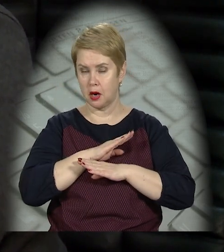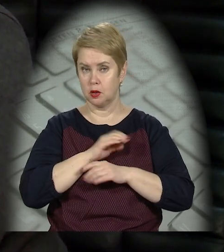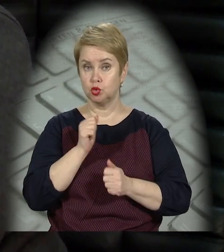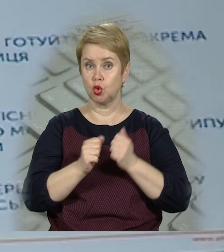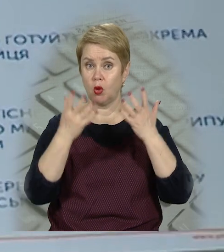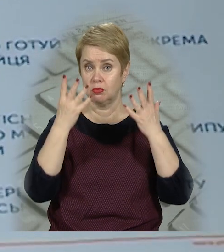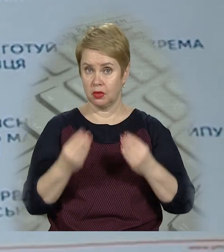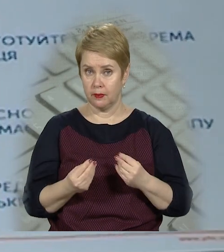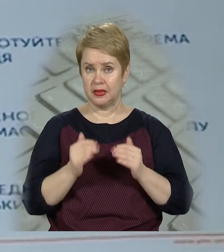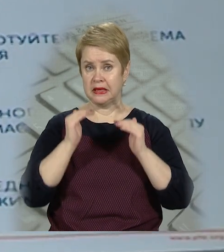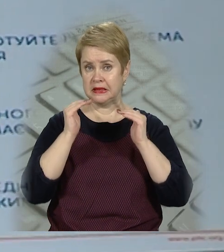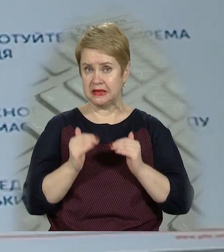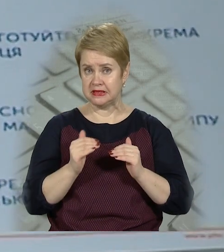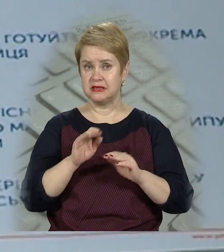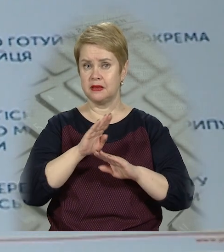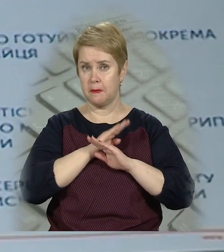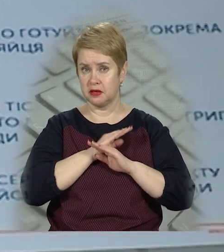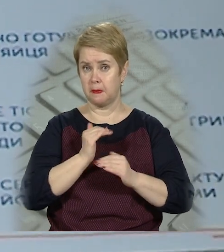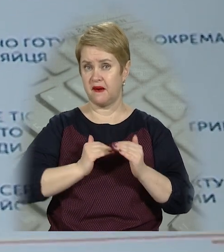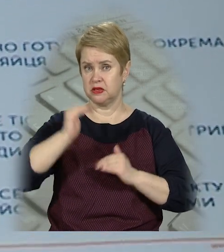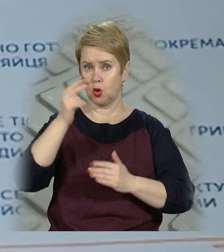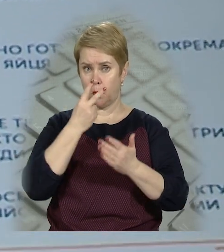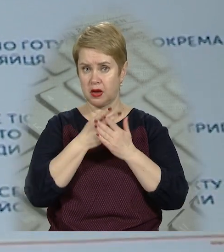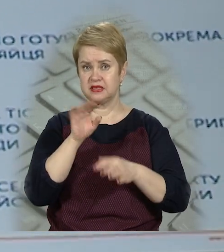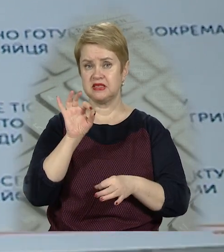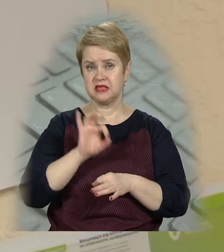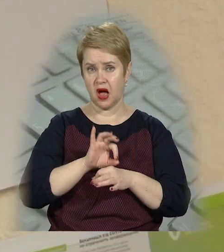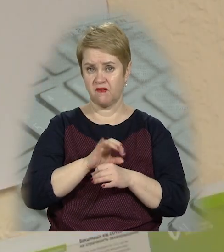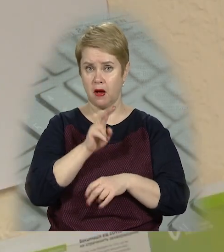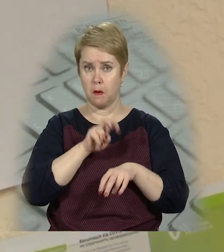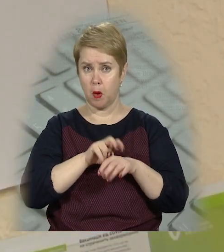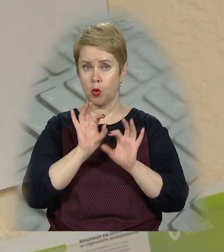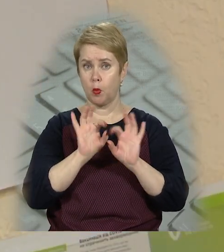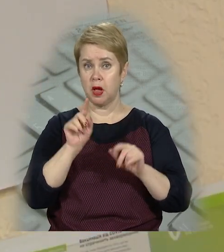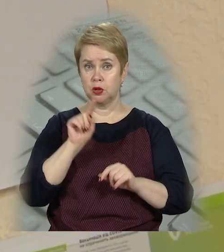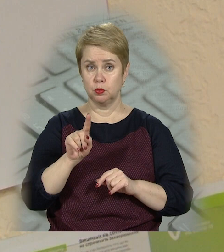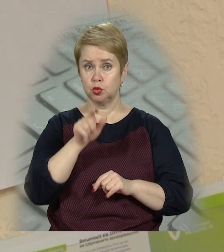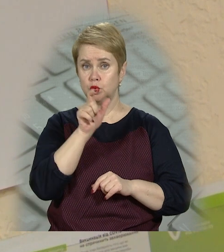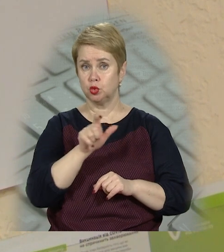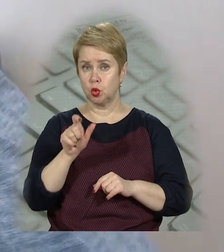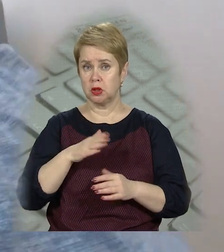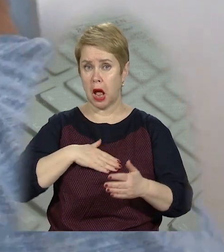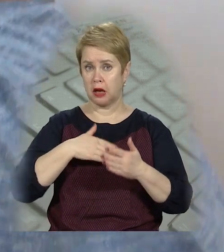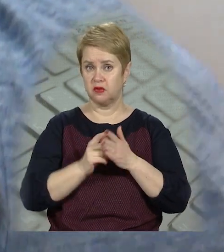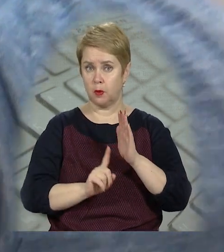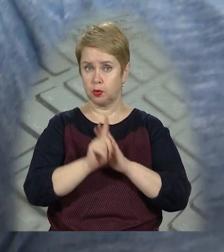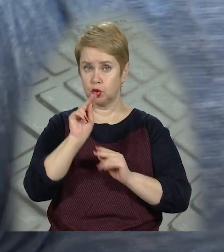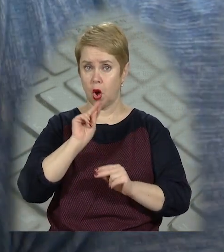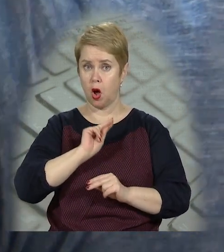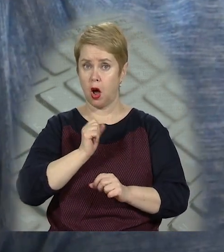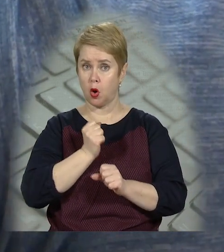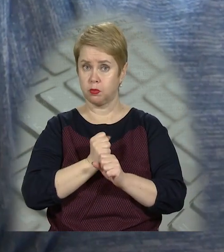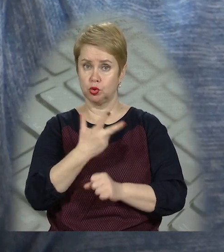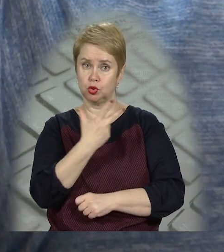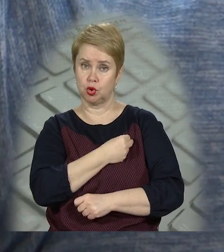щоденно. Низький рівень смертності при високих показниках захворюваності медики пояснюють тим, що люди активніше почали робити